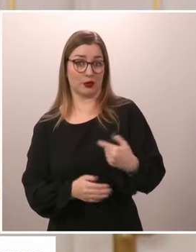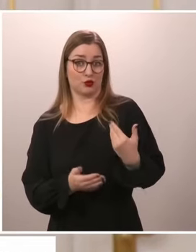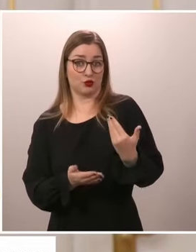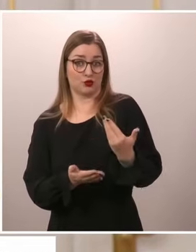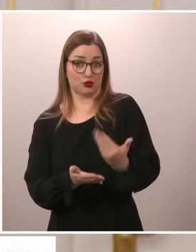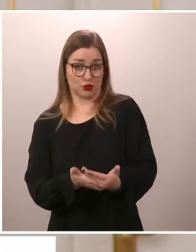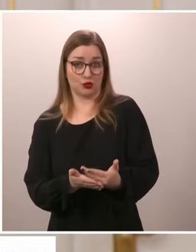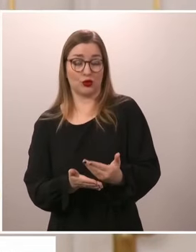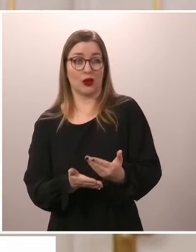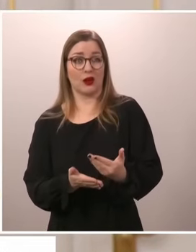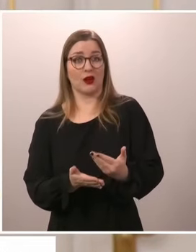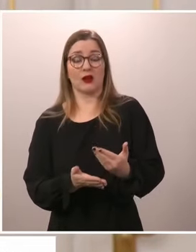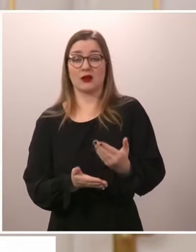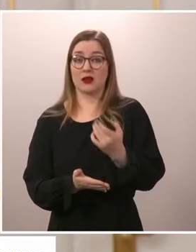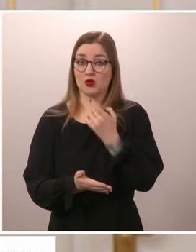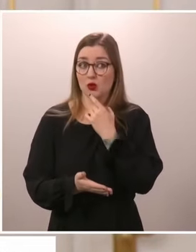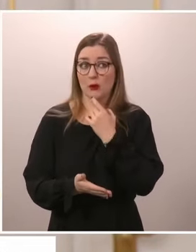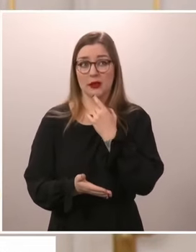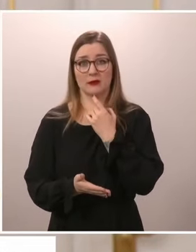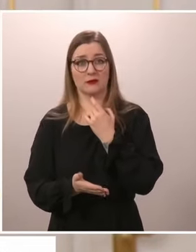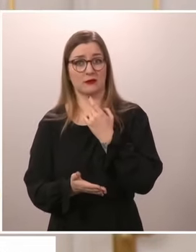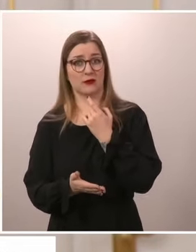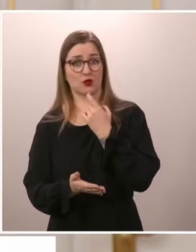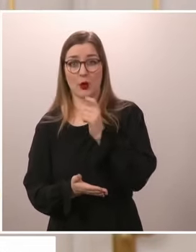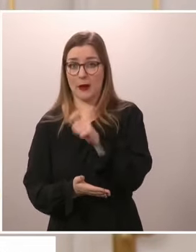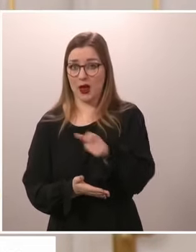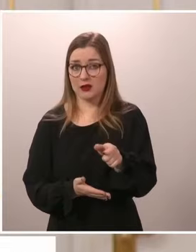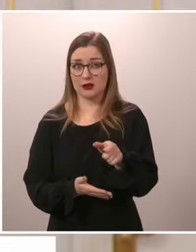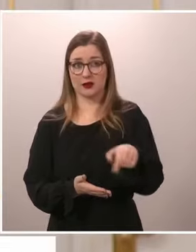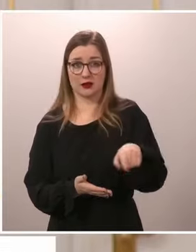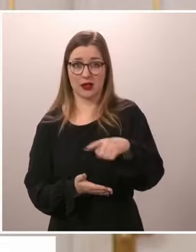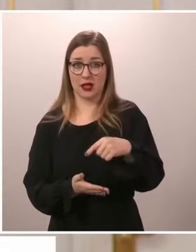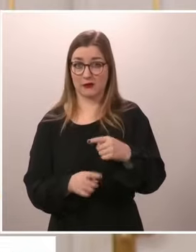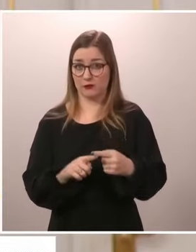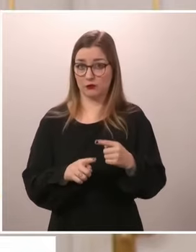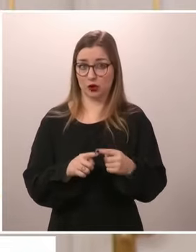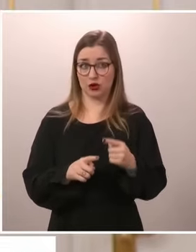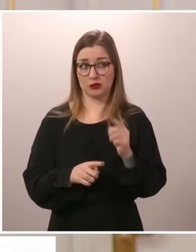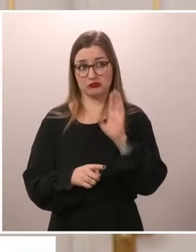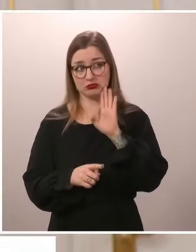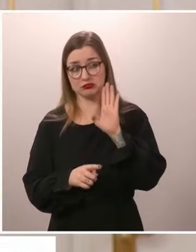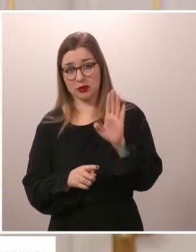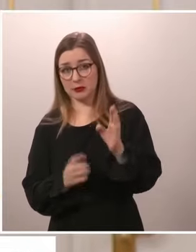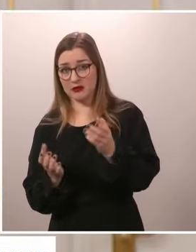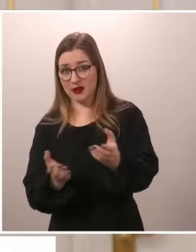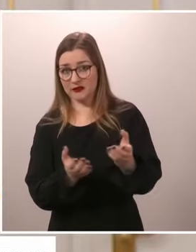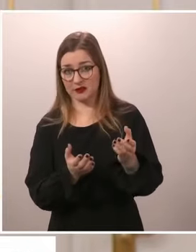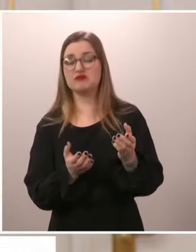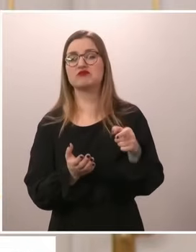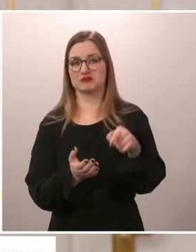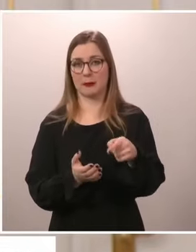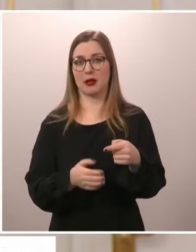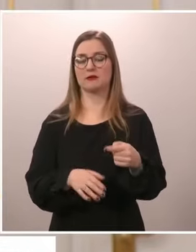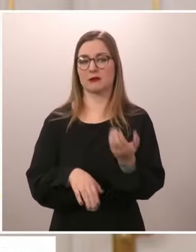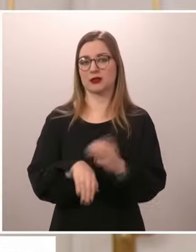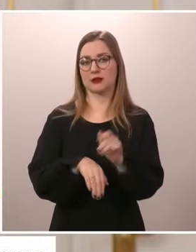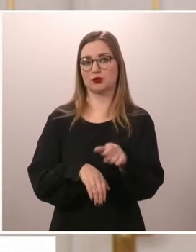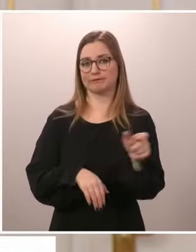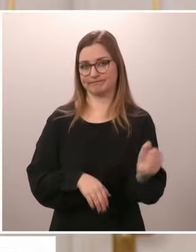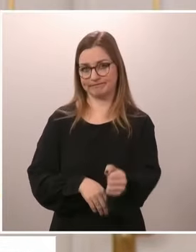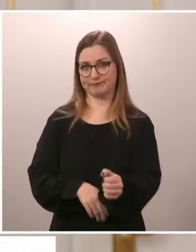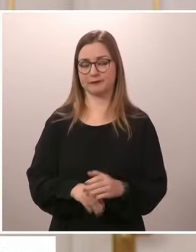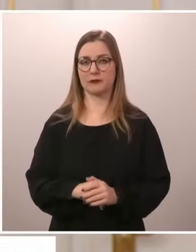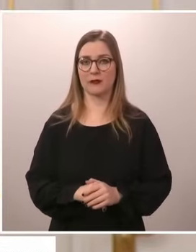josko Suomelle suomalaisille jossain tilanteessa olisi kysyntää. Tietysti presidentin roolissa sitä on vaikea tehdä, on muutamia